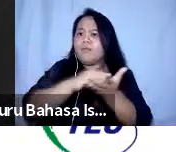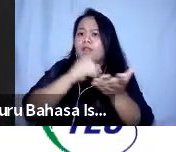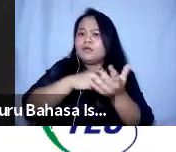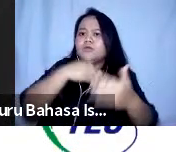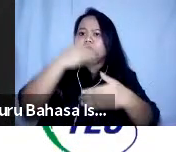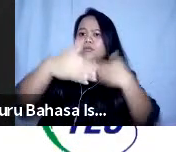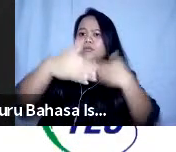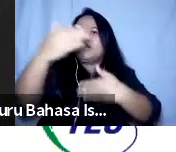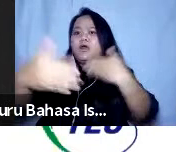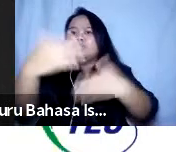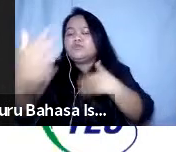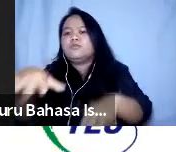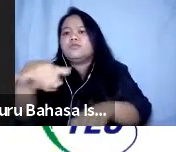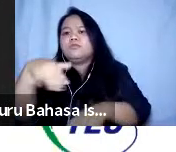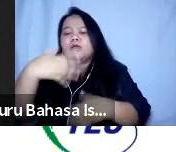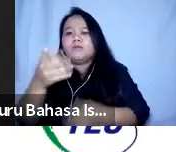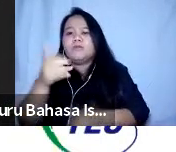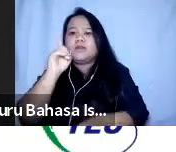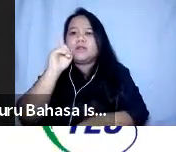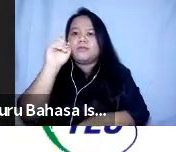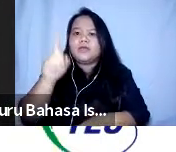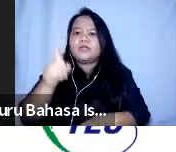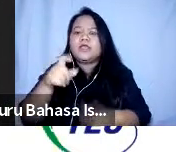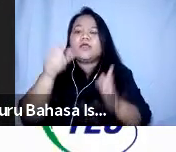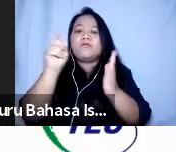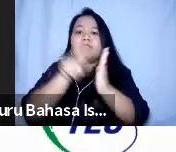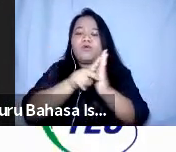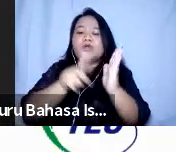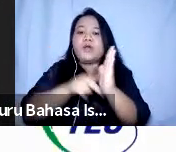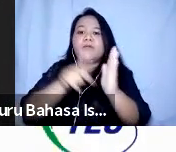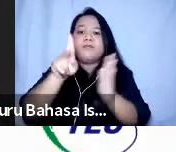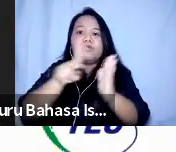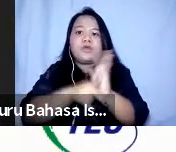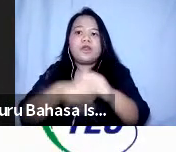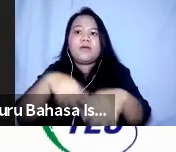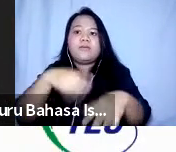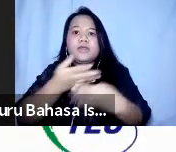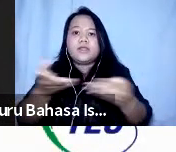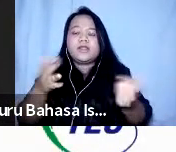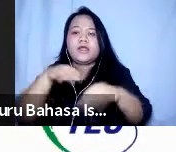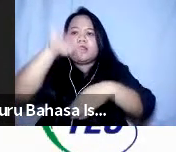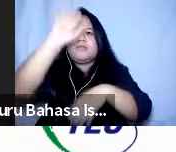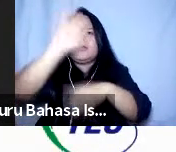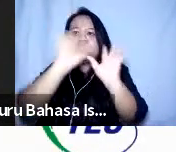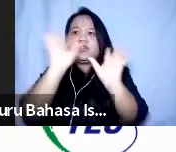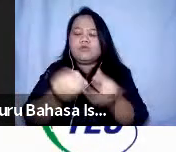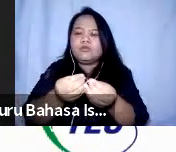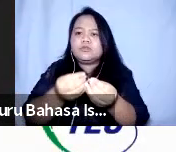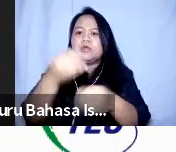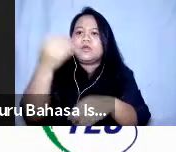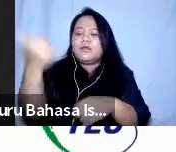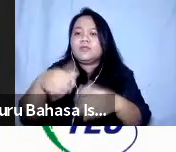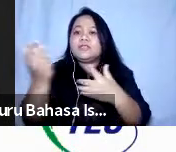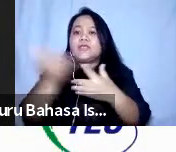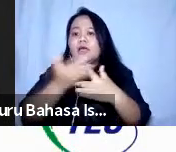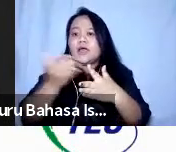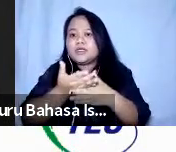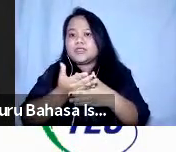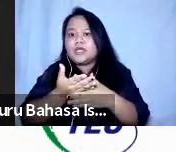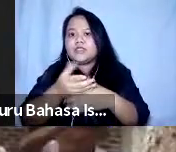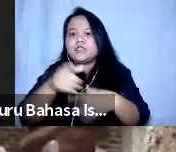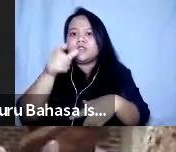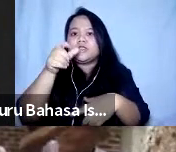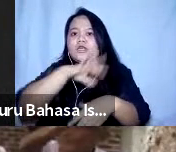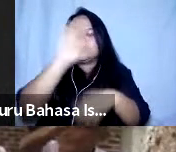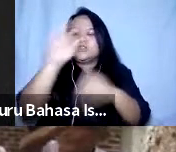memastikan program-program kita lebih inklusi dan bisa diakses oleh semua orang